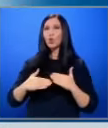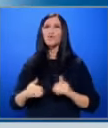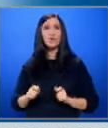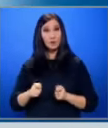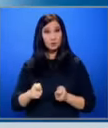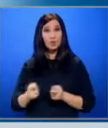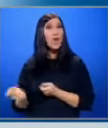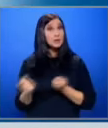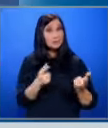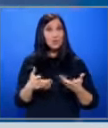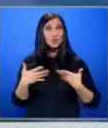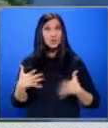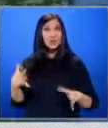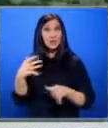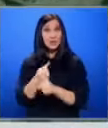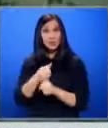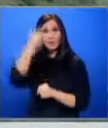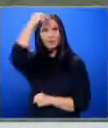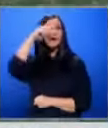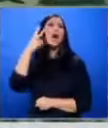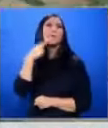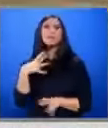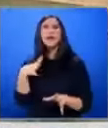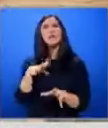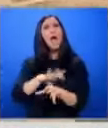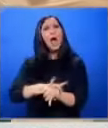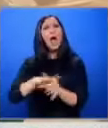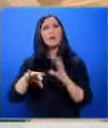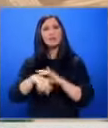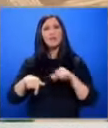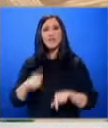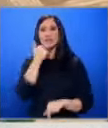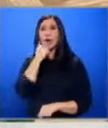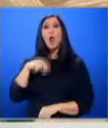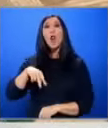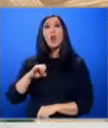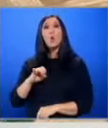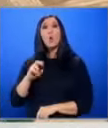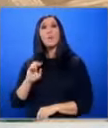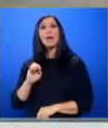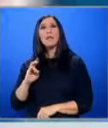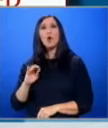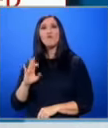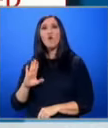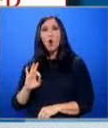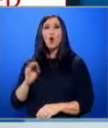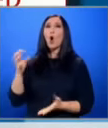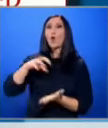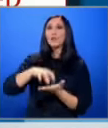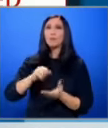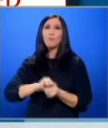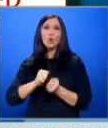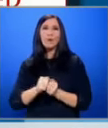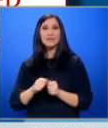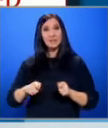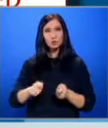изпращат искане за задържането му у нас Британецата е арестуван днес В село Любеново от отряда за борба с тероризма Интересното е, че